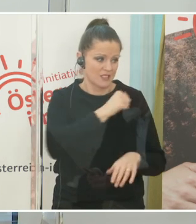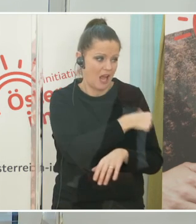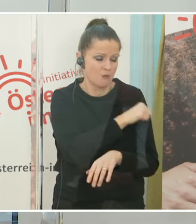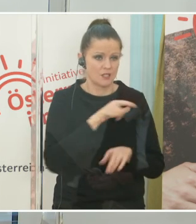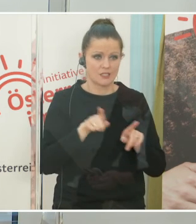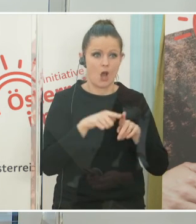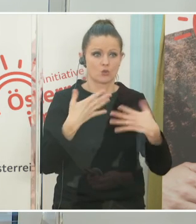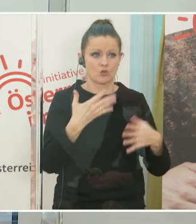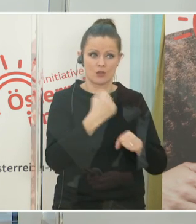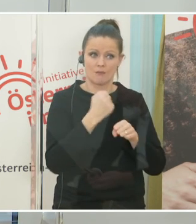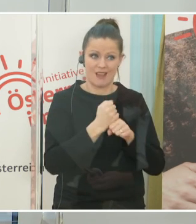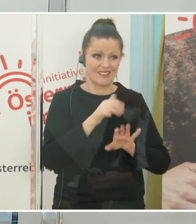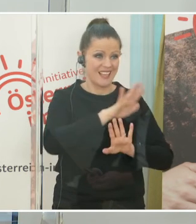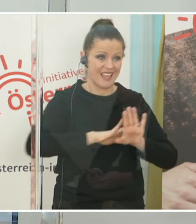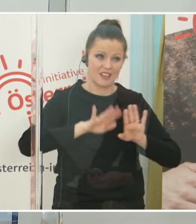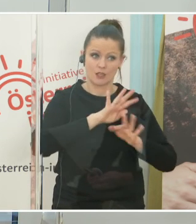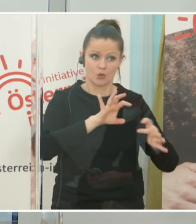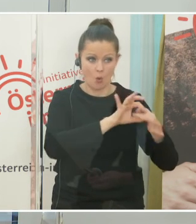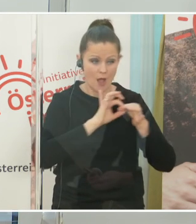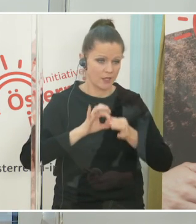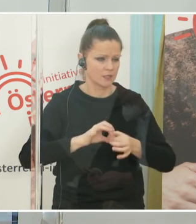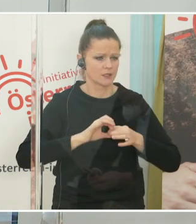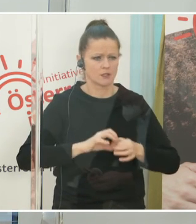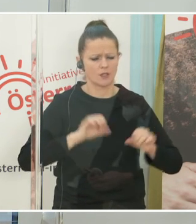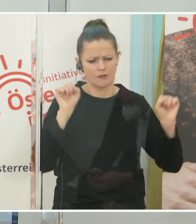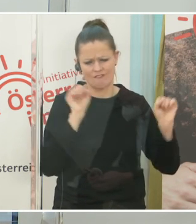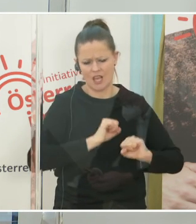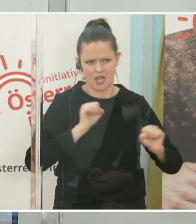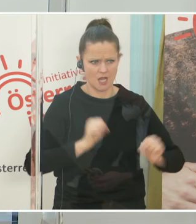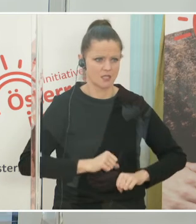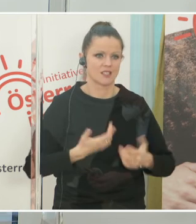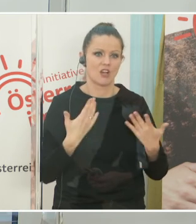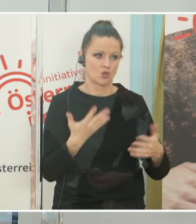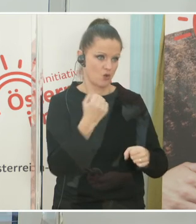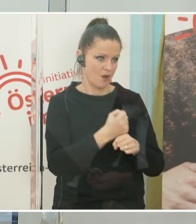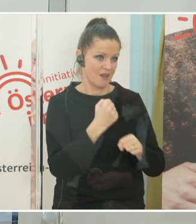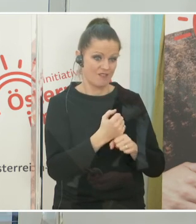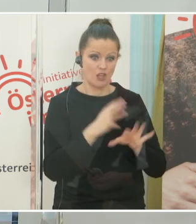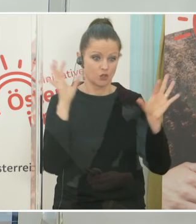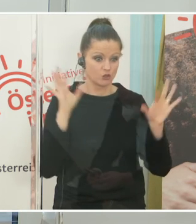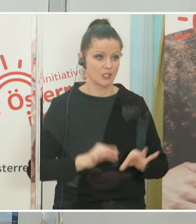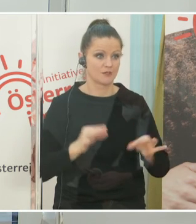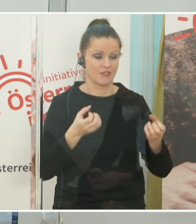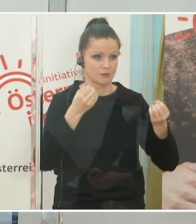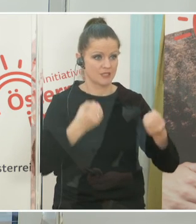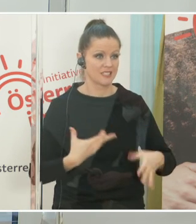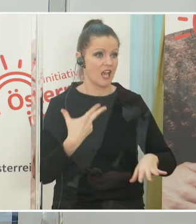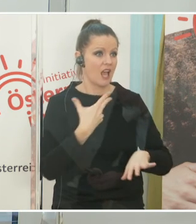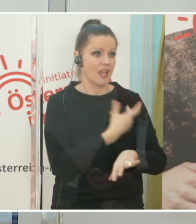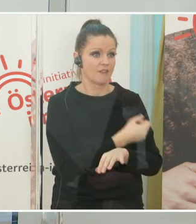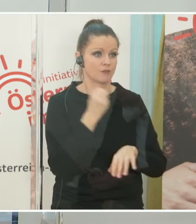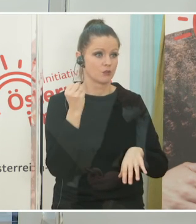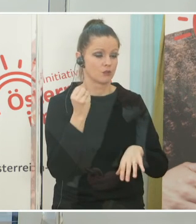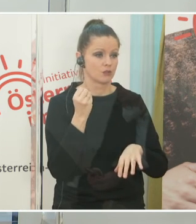ist schon wirklich eine Riesenlogistik dahinter und genau das machen wir. Weil das Schlimmste, was passieren kann, ist, dass man Impfstoffe